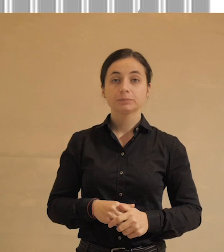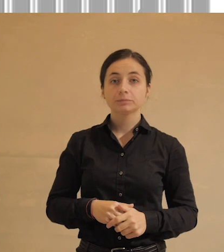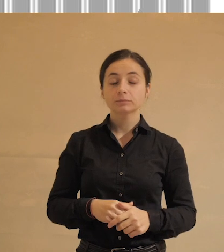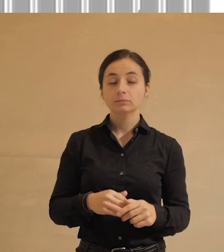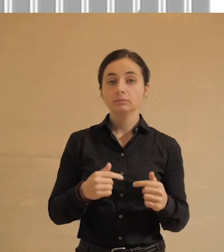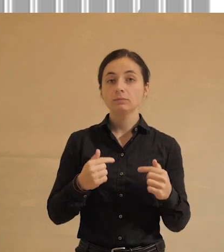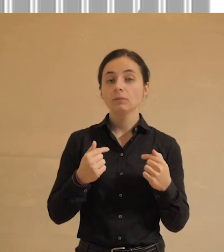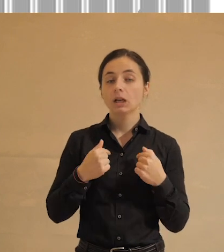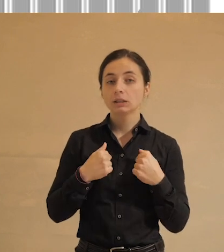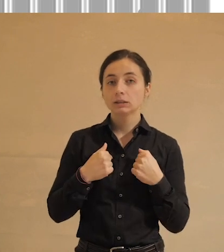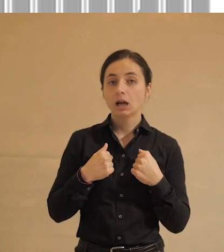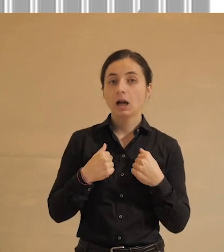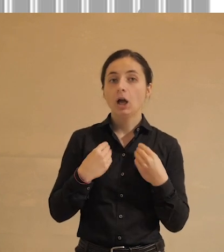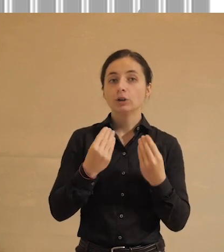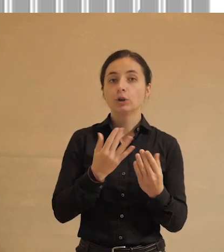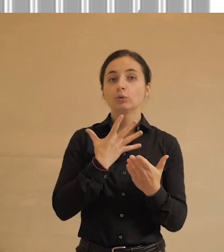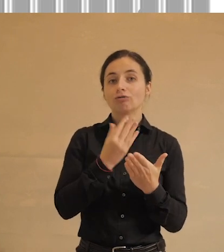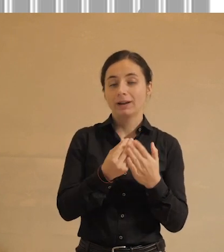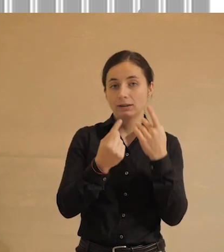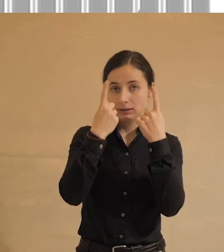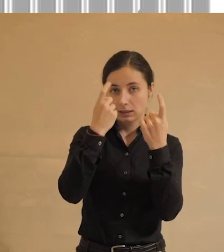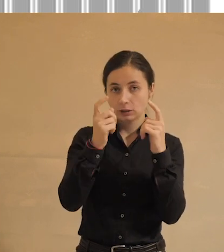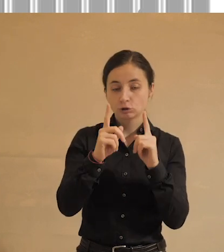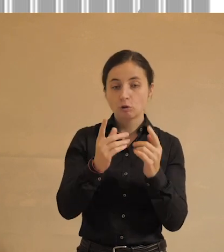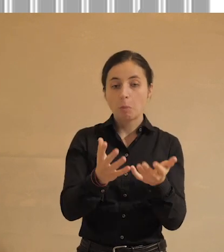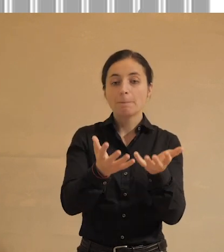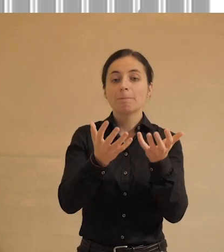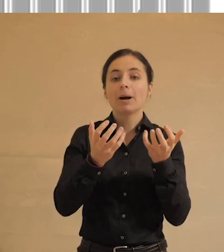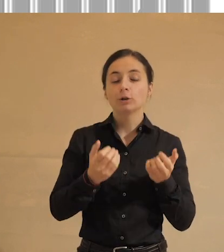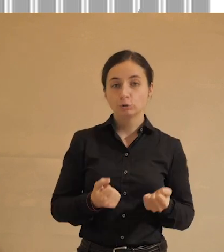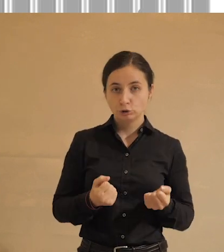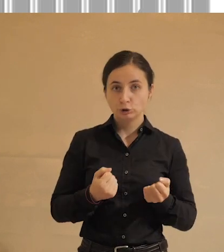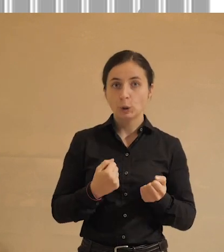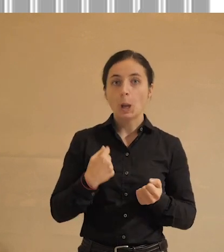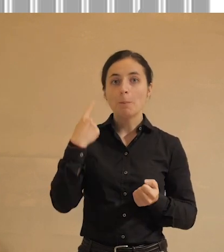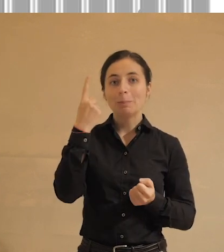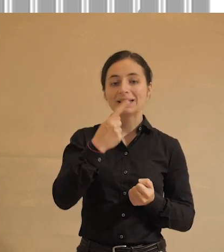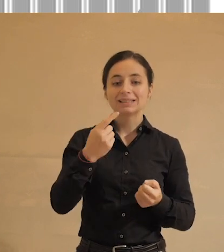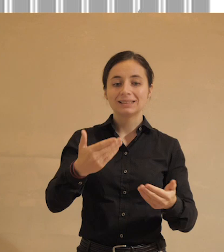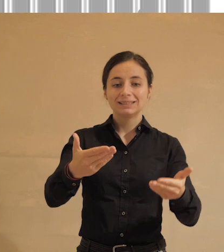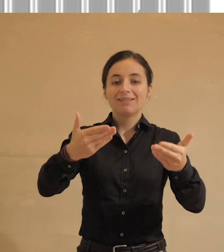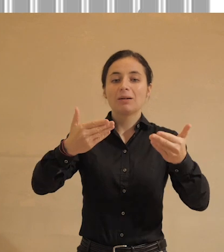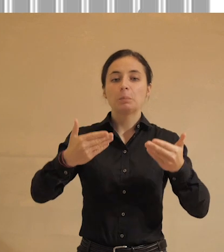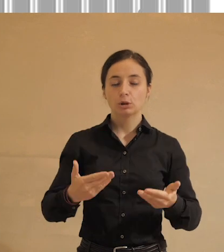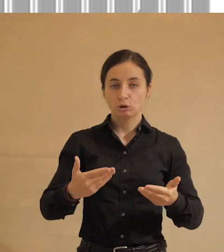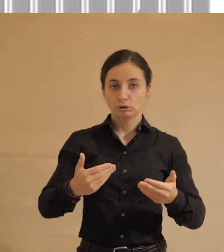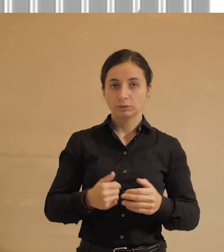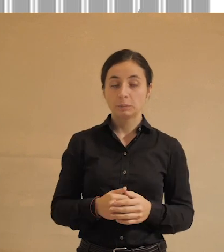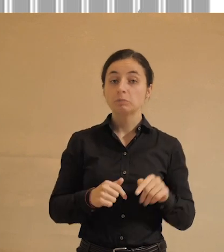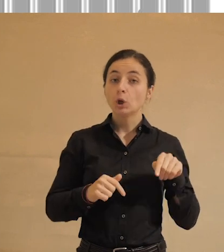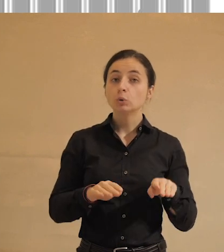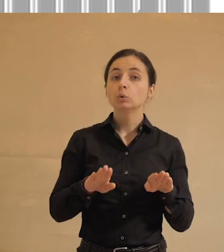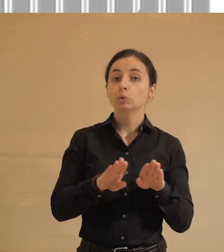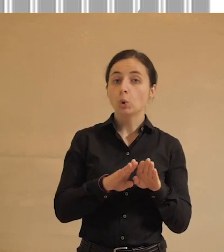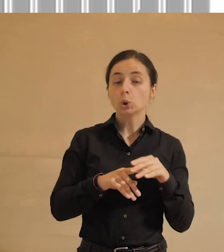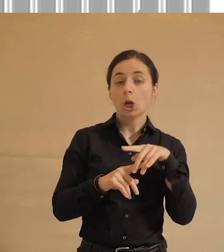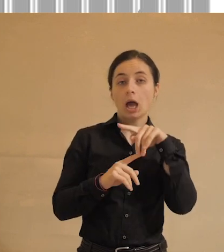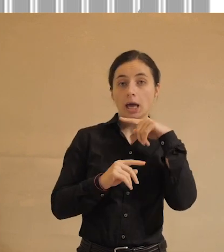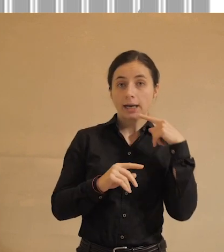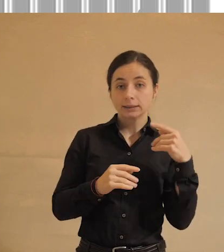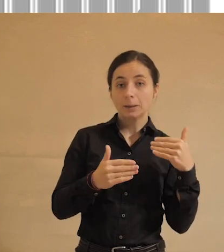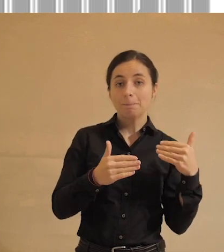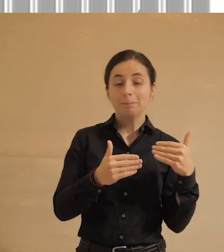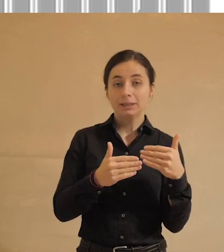Я даю свои данные для того, чтобы получить персонализированные предложения. Тут тоже, значит, Россия